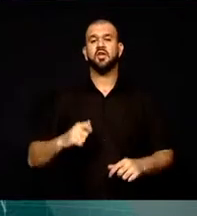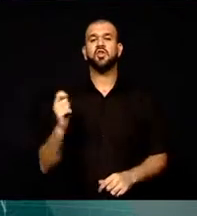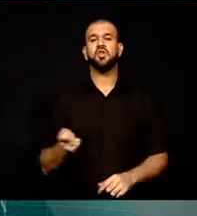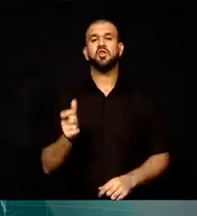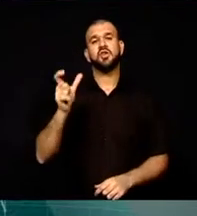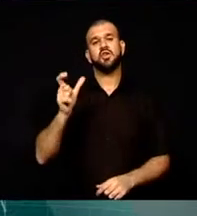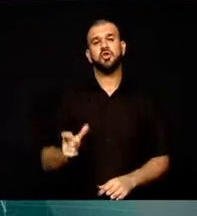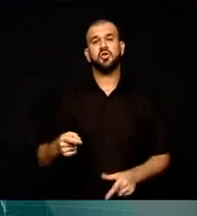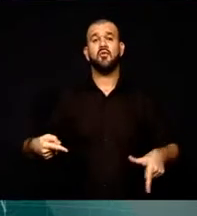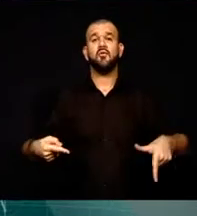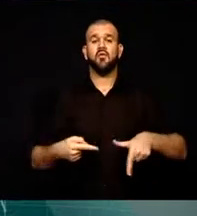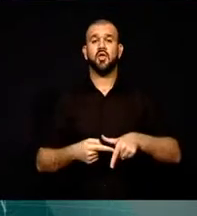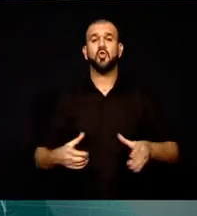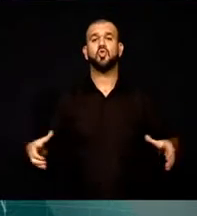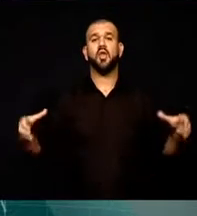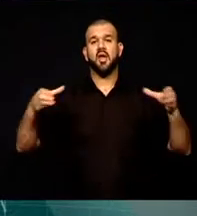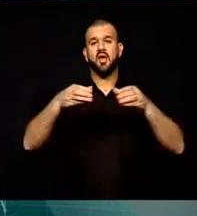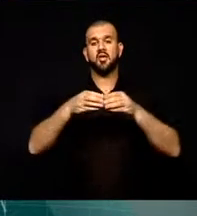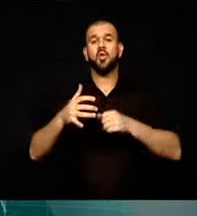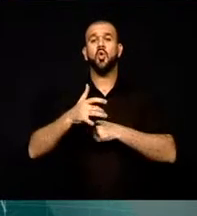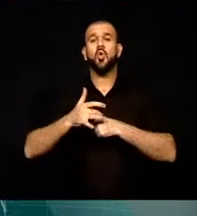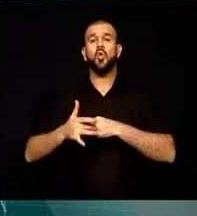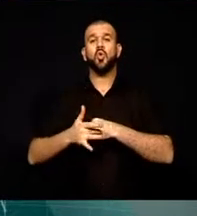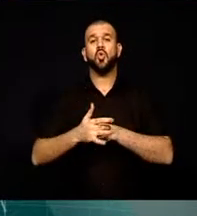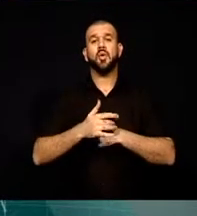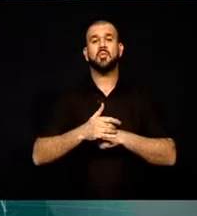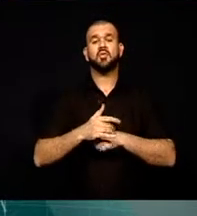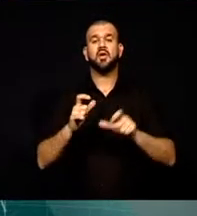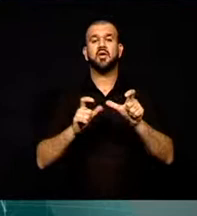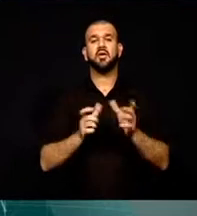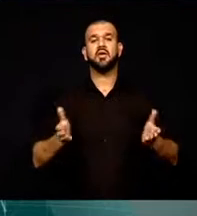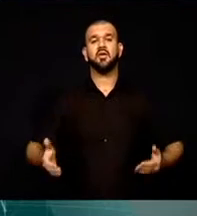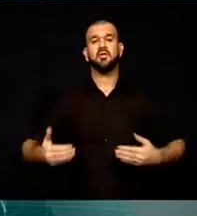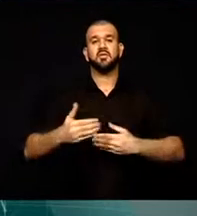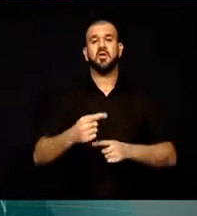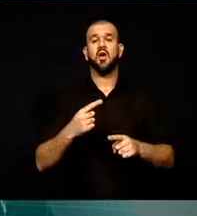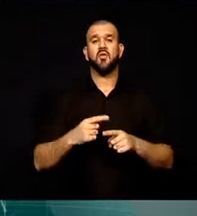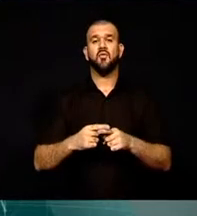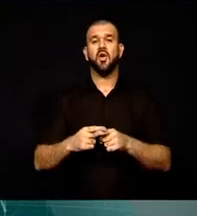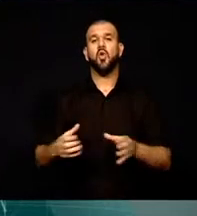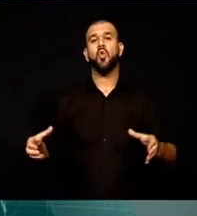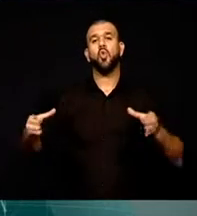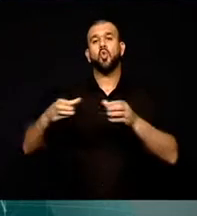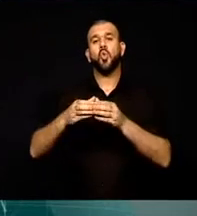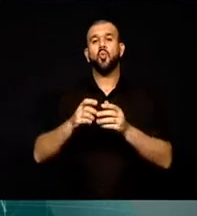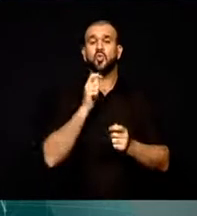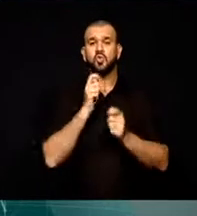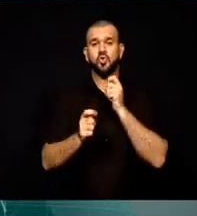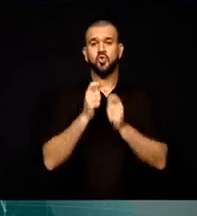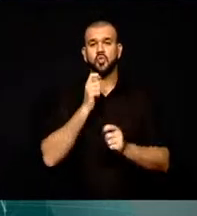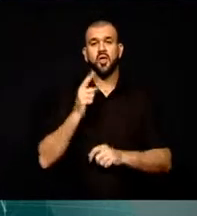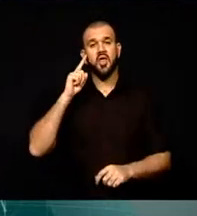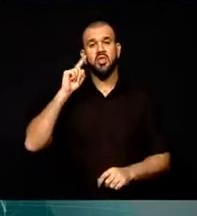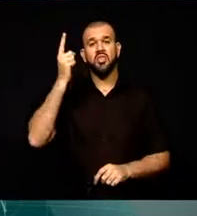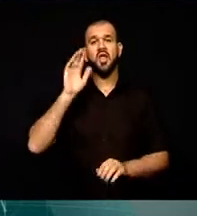heyeti, ülkemizde sendikalı ve toplu iş sözleşmeli tek medya grubu olan